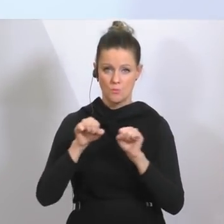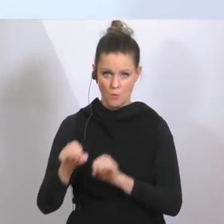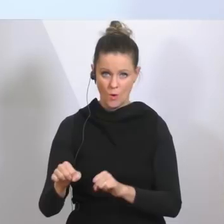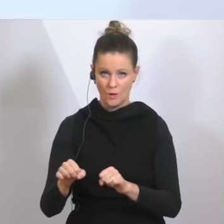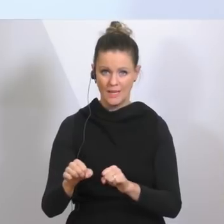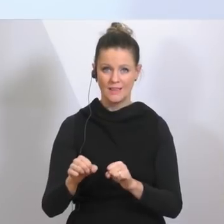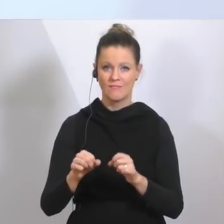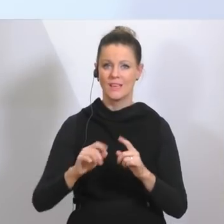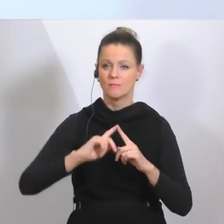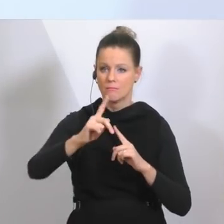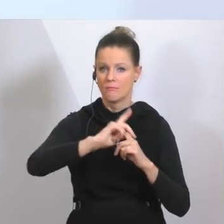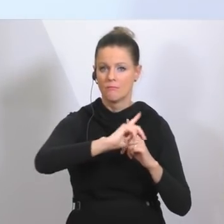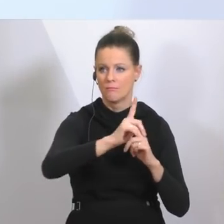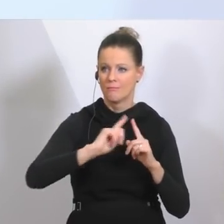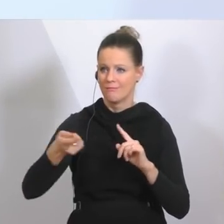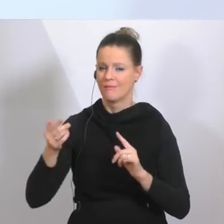zu vermeiden.